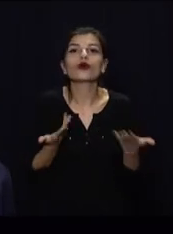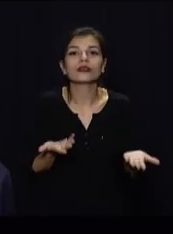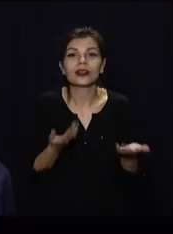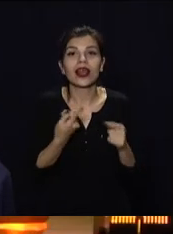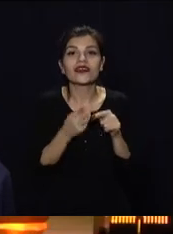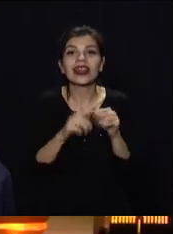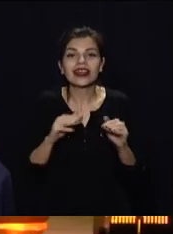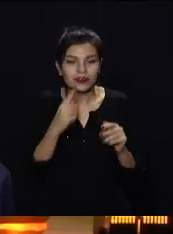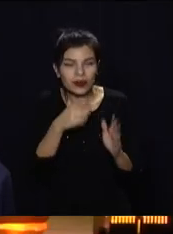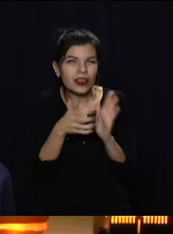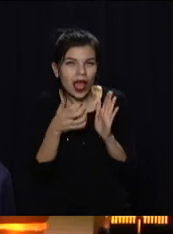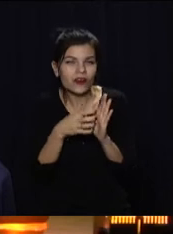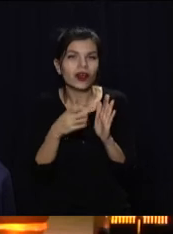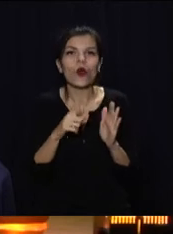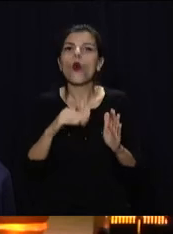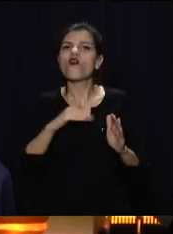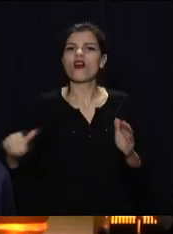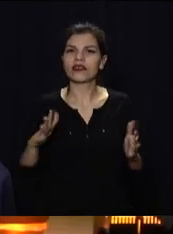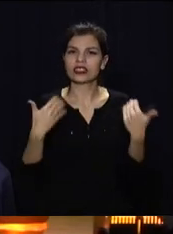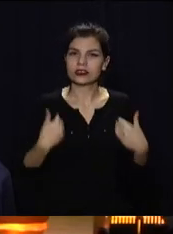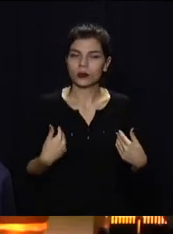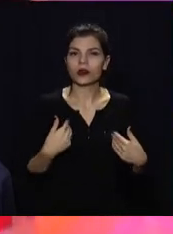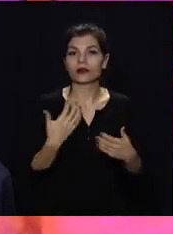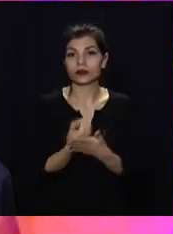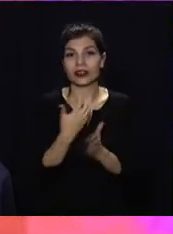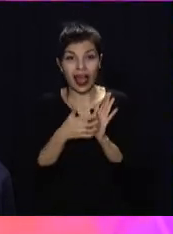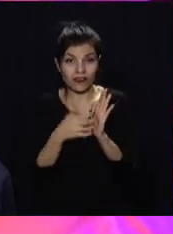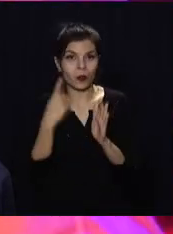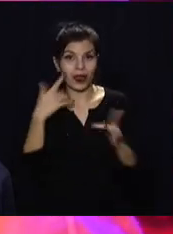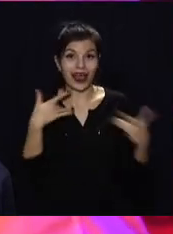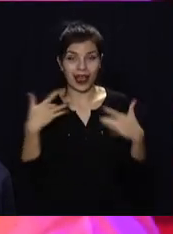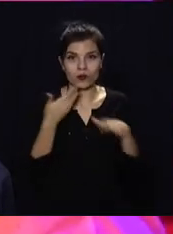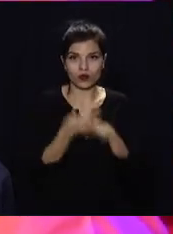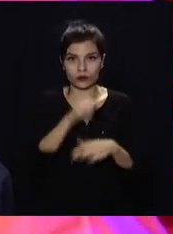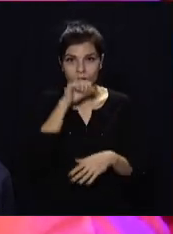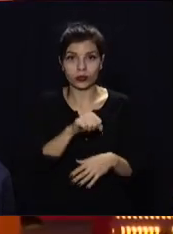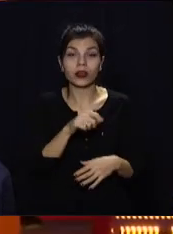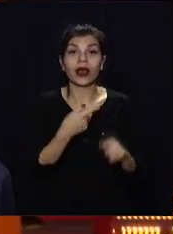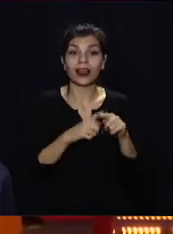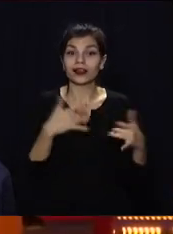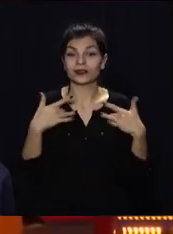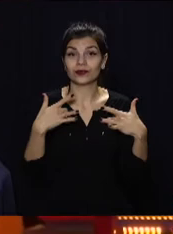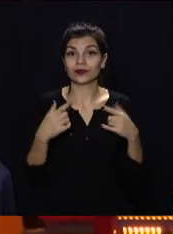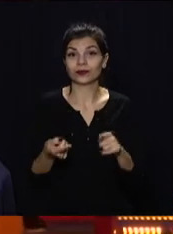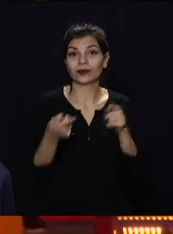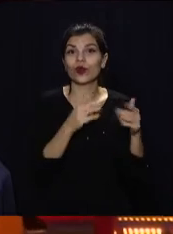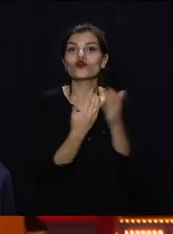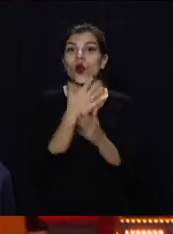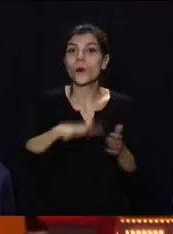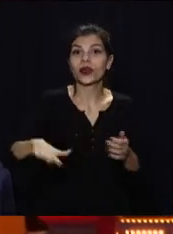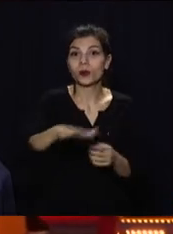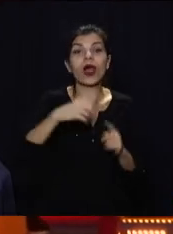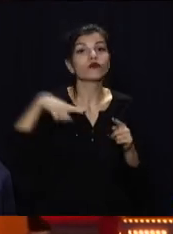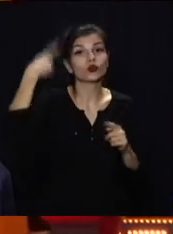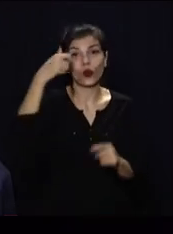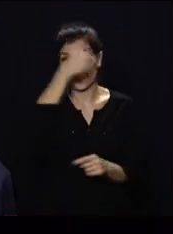дітях, віреність в себе приобрести. Вже незабаром інклюзивний театр «Незабудки» переїде до нового приміщення, а наступного року він